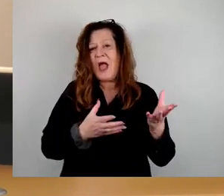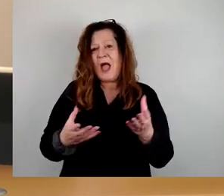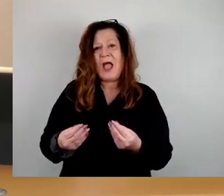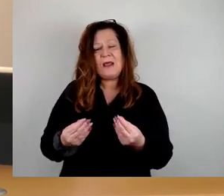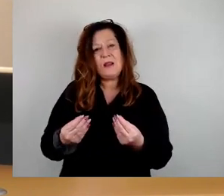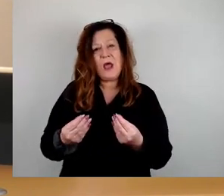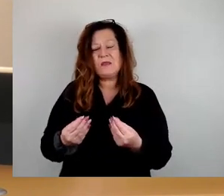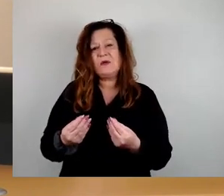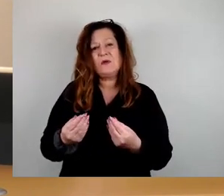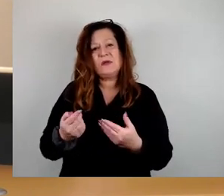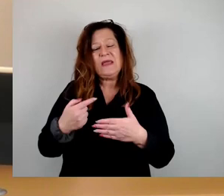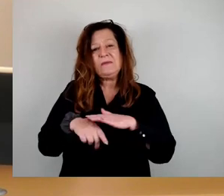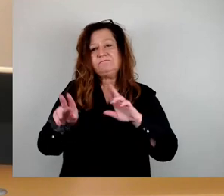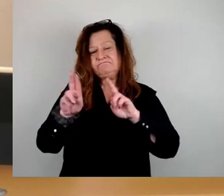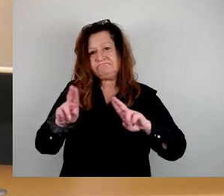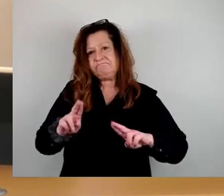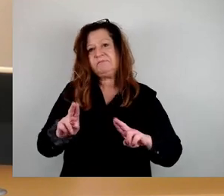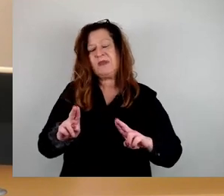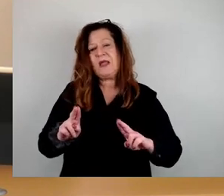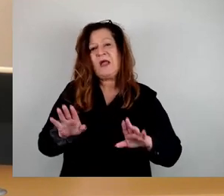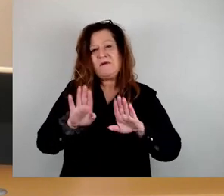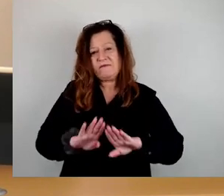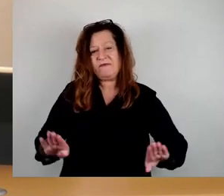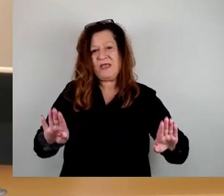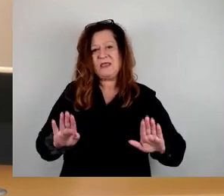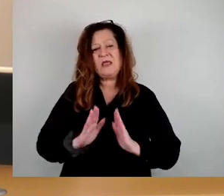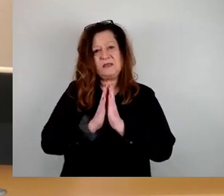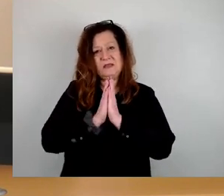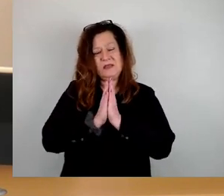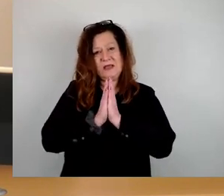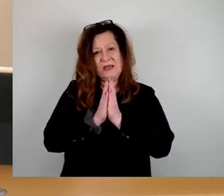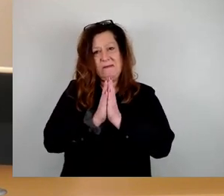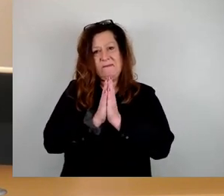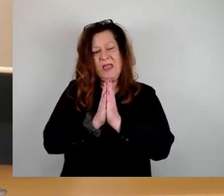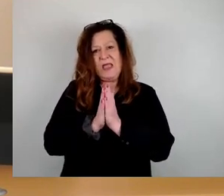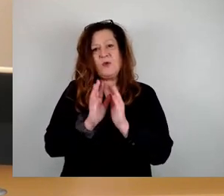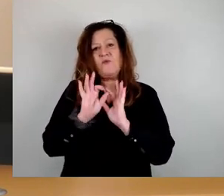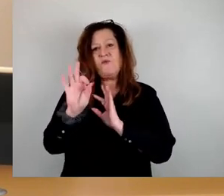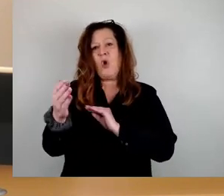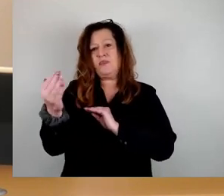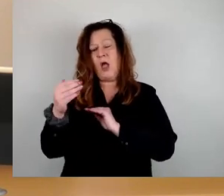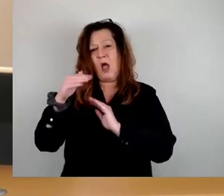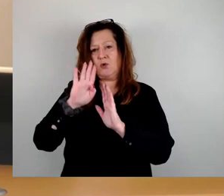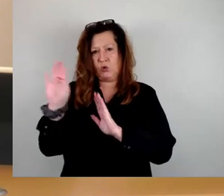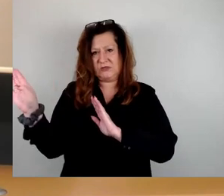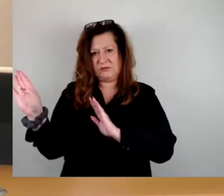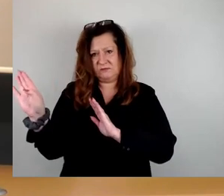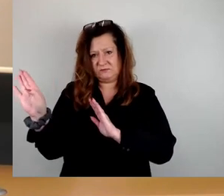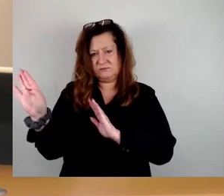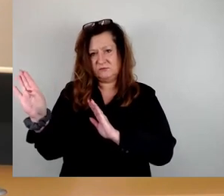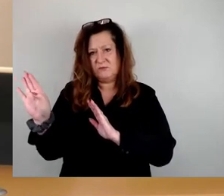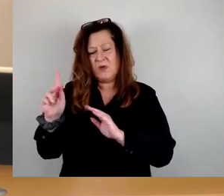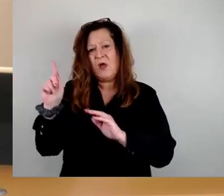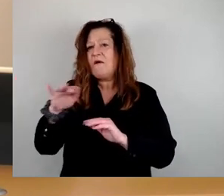für den Nahen Osten vor die Dresdner Kreuzkirche. Menschen unterschiedlicher Religionen und Weltanschauungen folgten dem Aufruf.